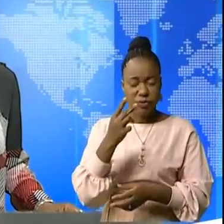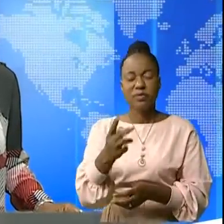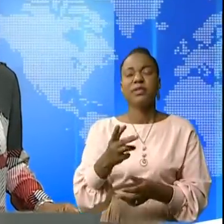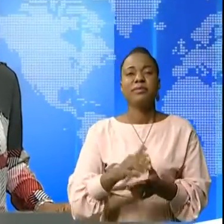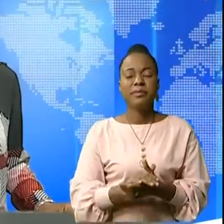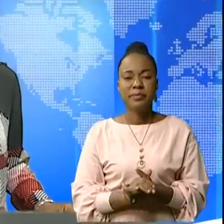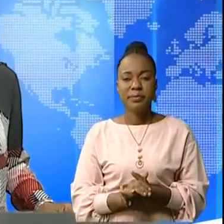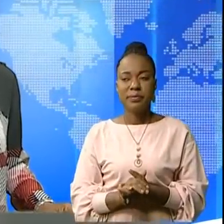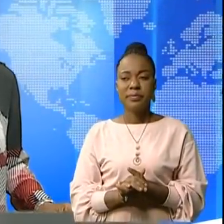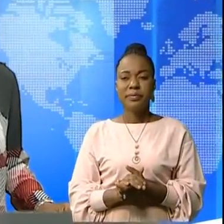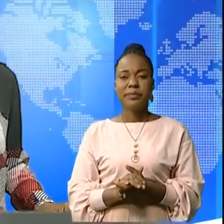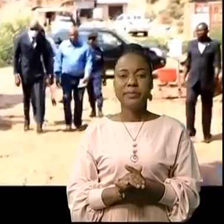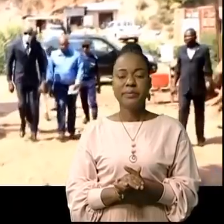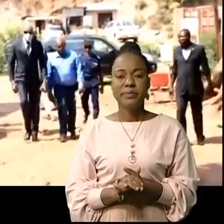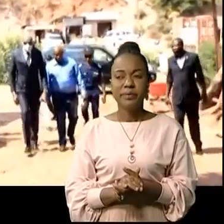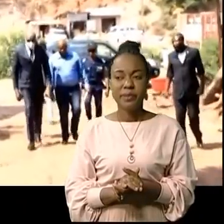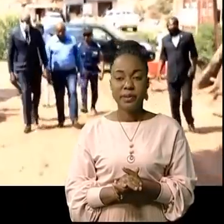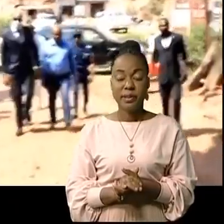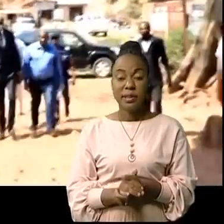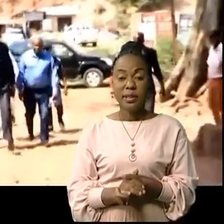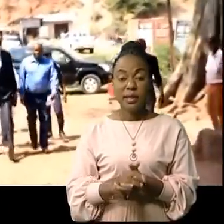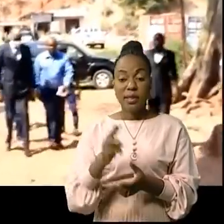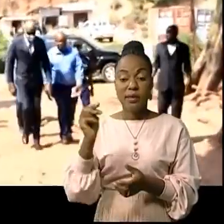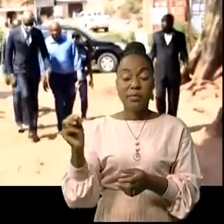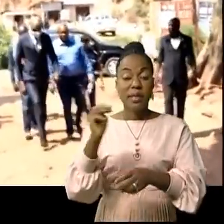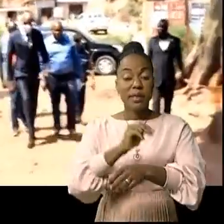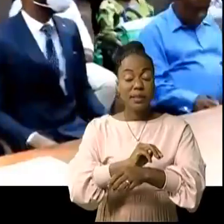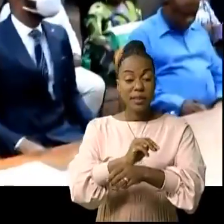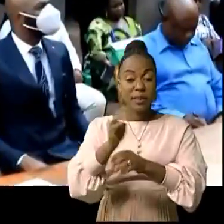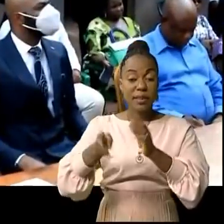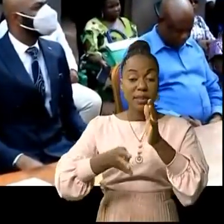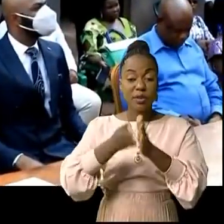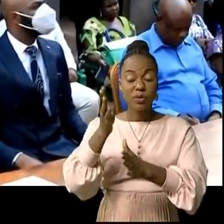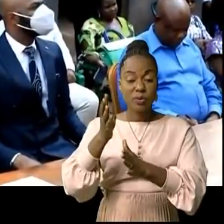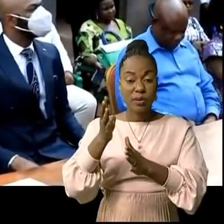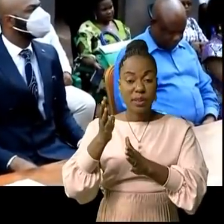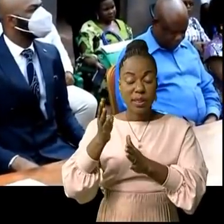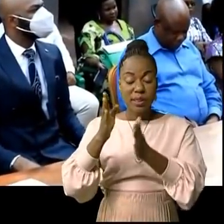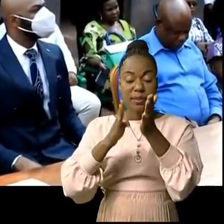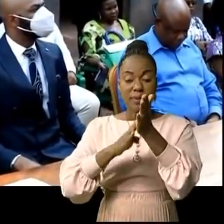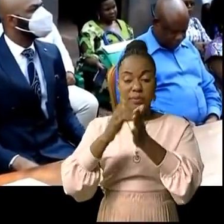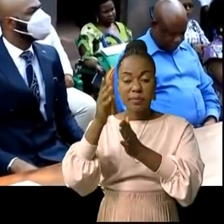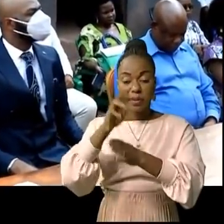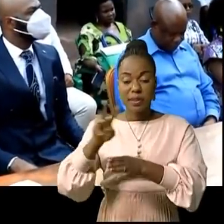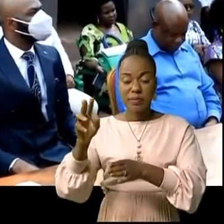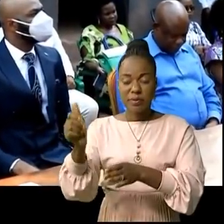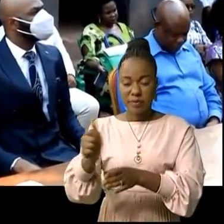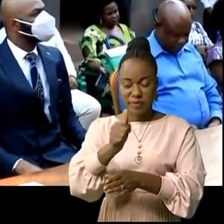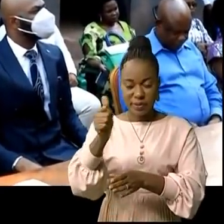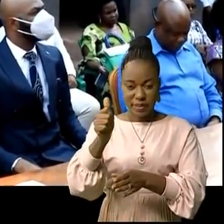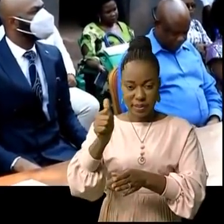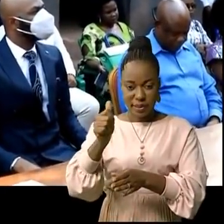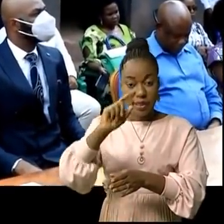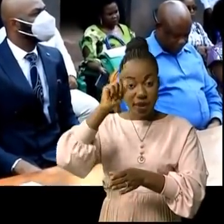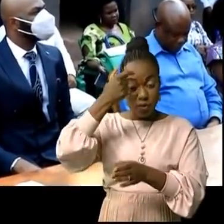Moukala. Ce mardi 14 septembre 2021, le gouverneur intérimaire de la province du Tanganyika, Sambakaya Balamoni,